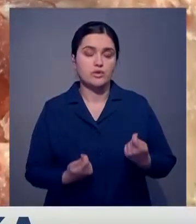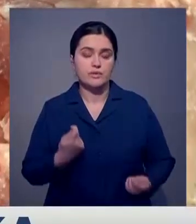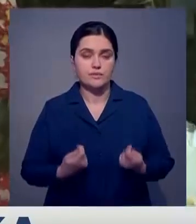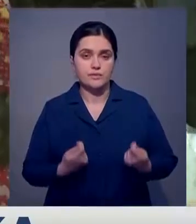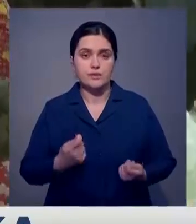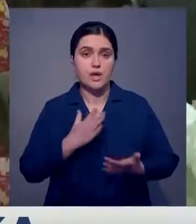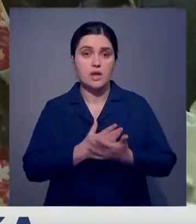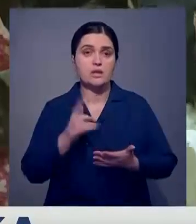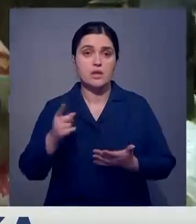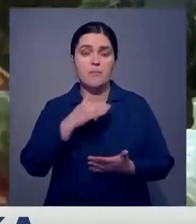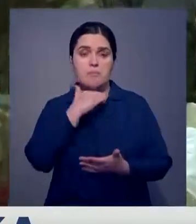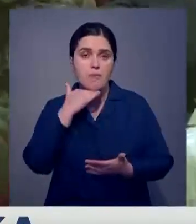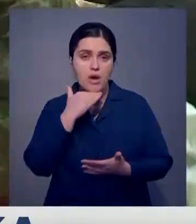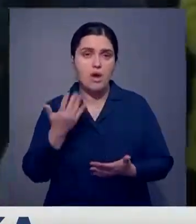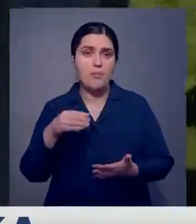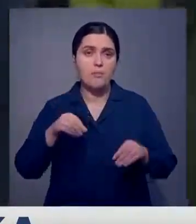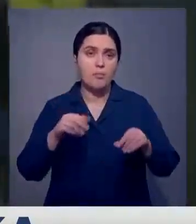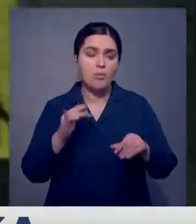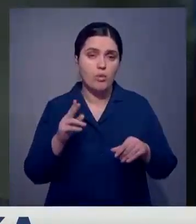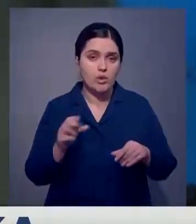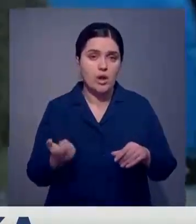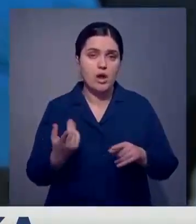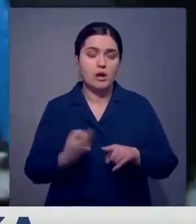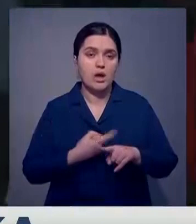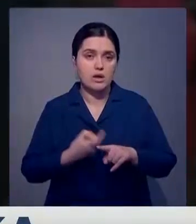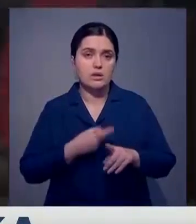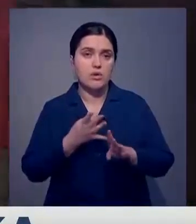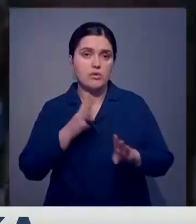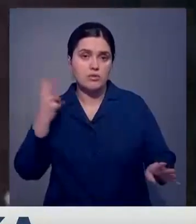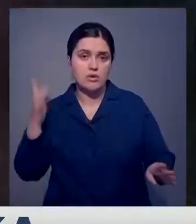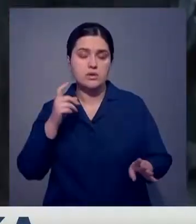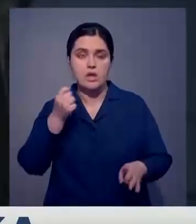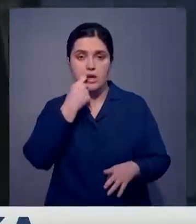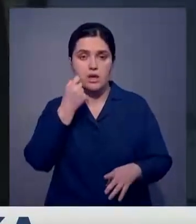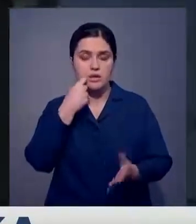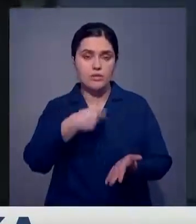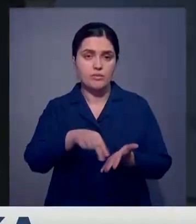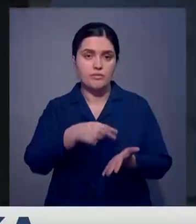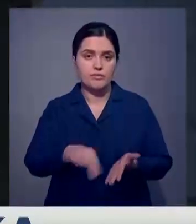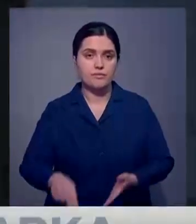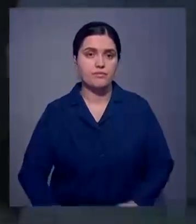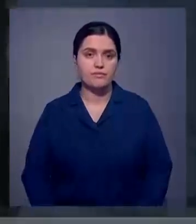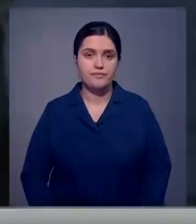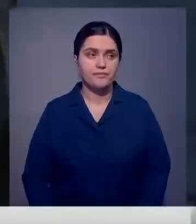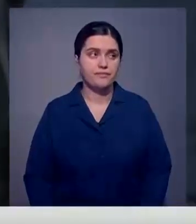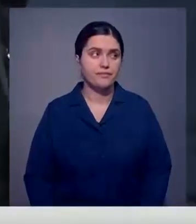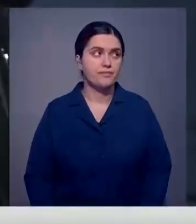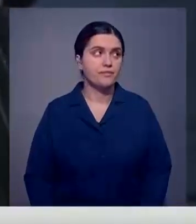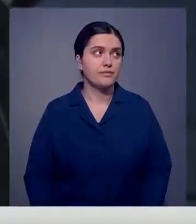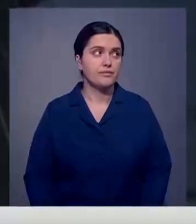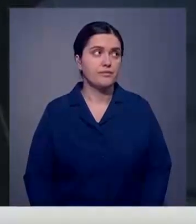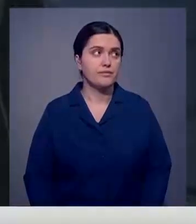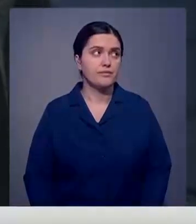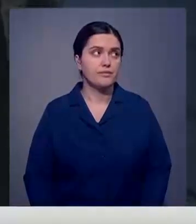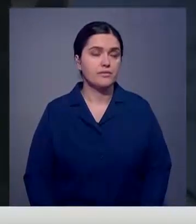рыночной. Спрос пришелся на мясо, муку и овощи. Самые большие очереди выстраивались за яйцами. Естественно, дешевле, чем в магазине. 310,